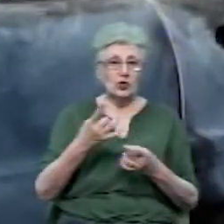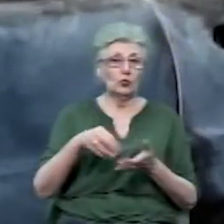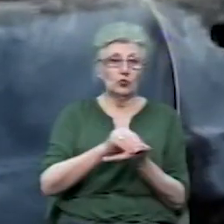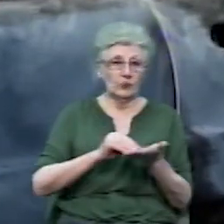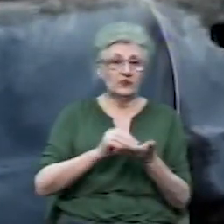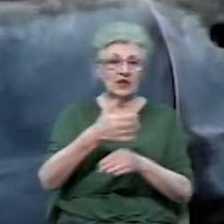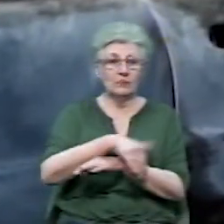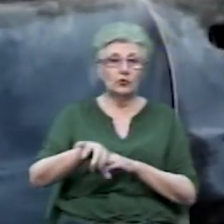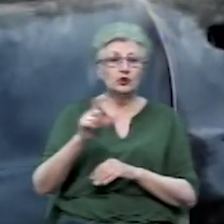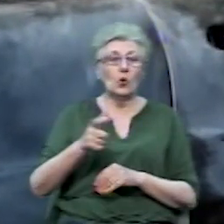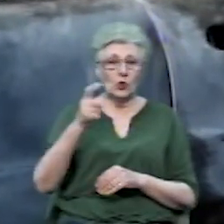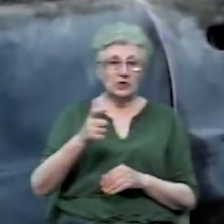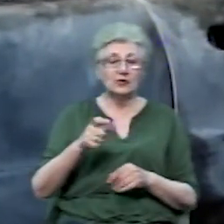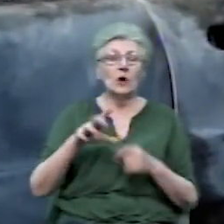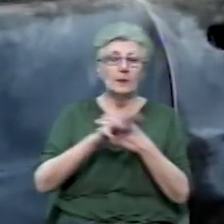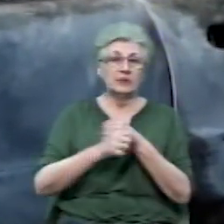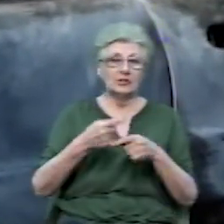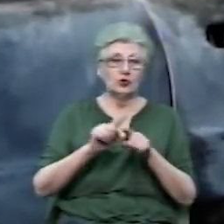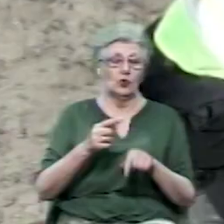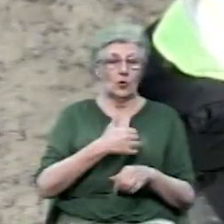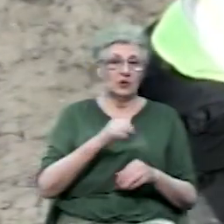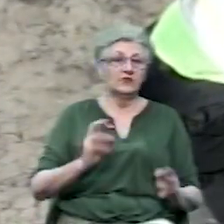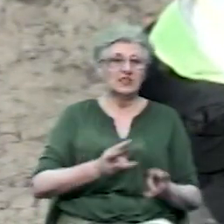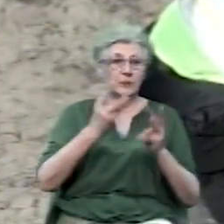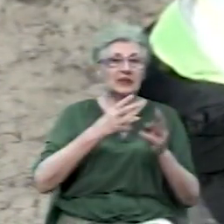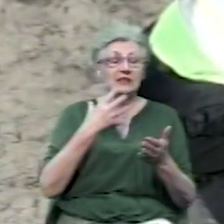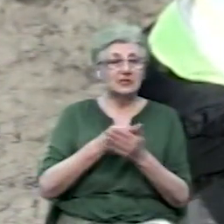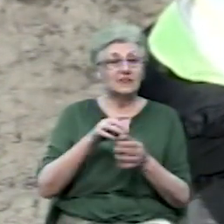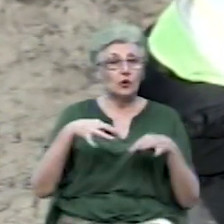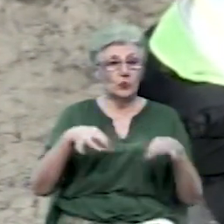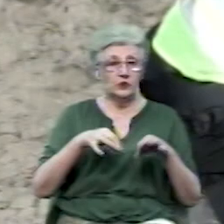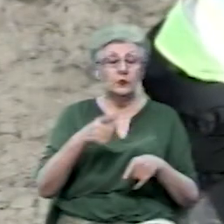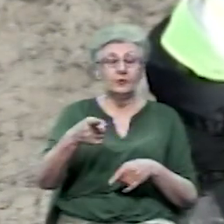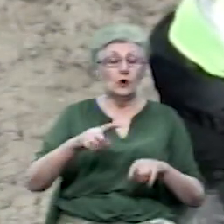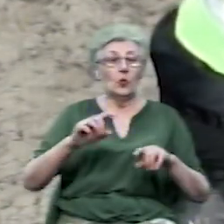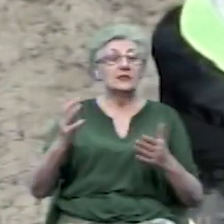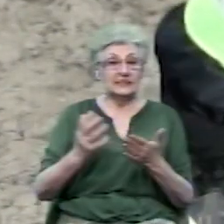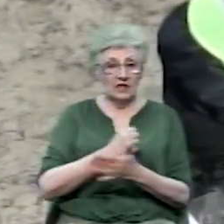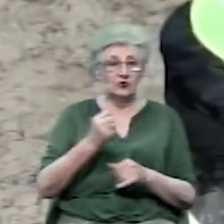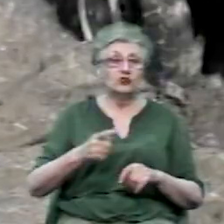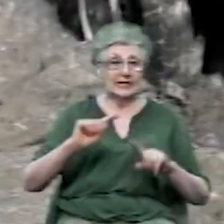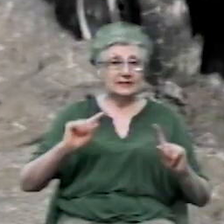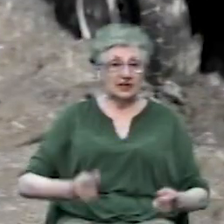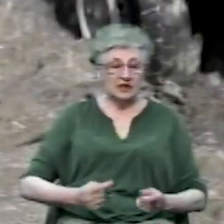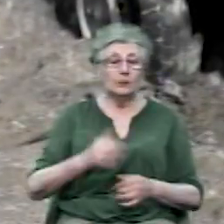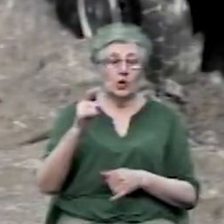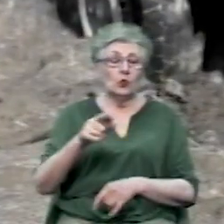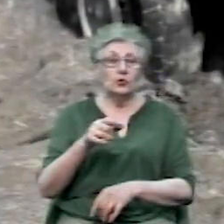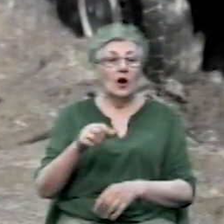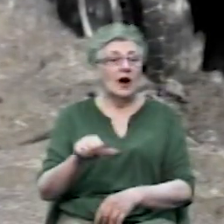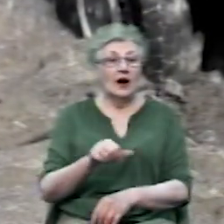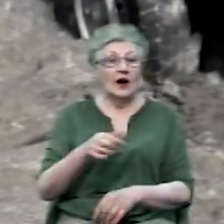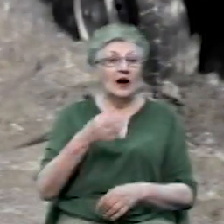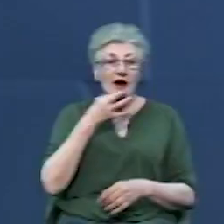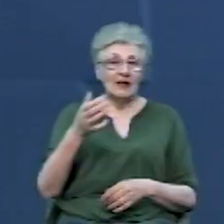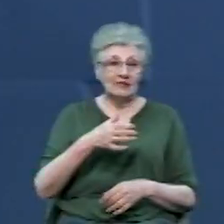Хотинській, після чого намагався спалити свою машину. Чоловіка знайшли та затримали вдома. Вміст алкоголю у його крові перевищував норму